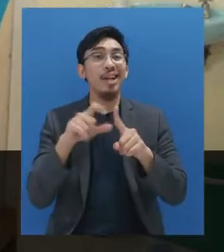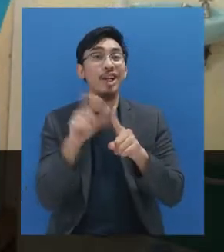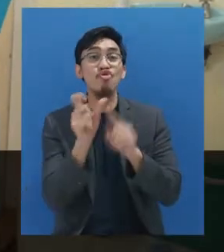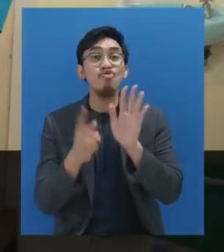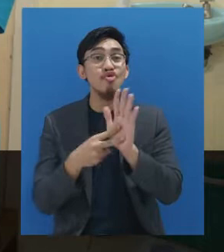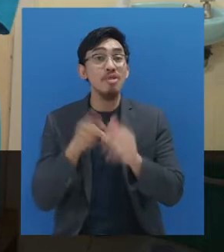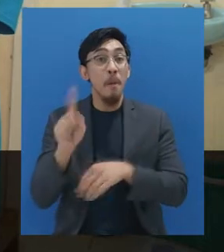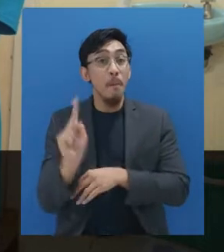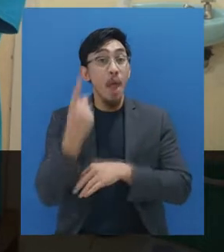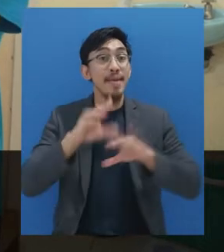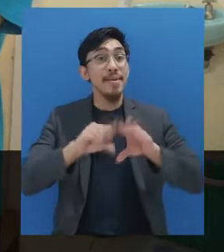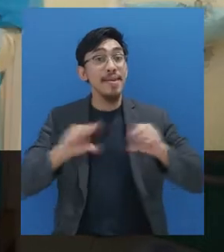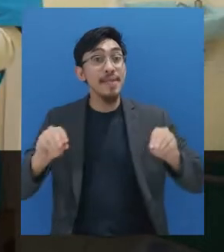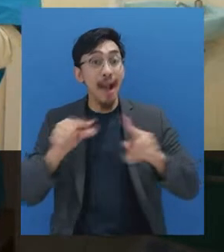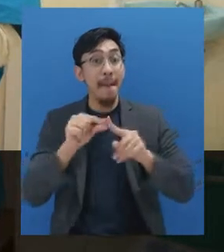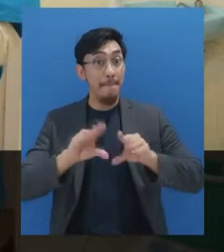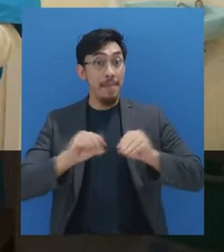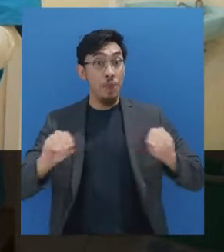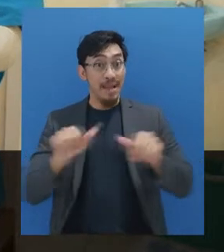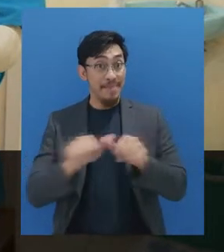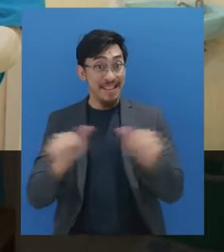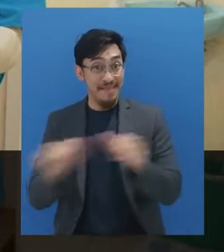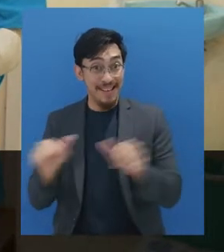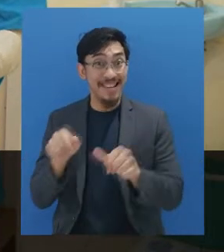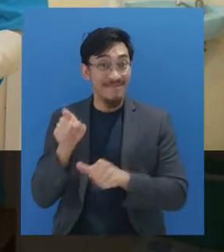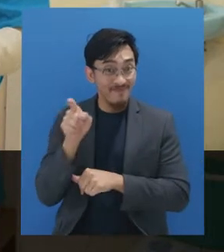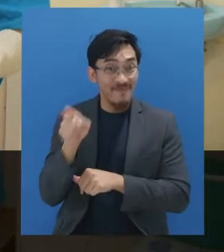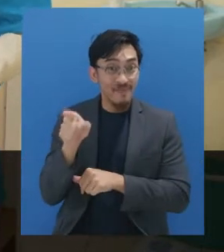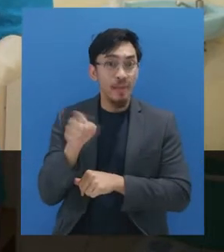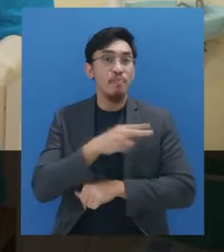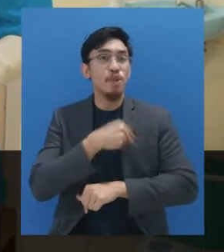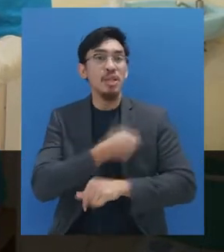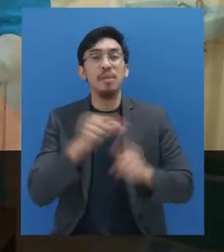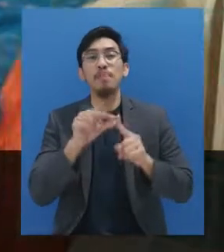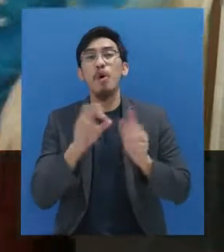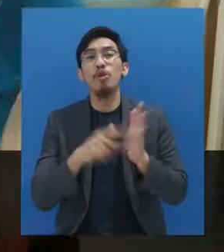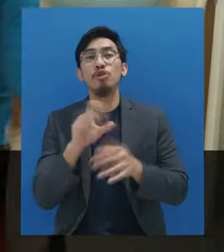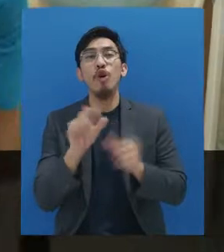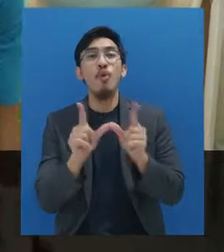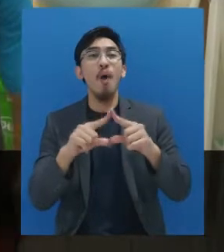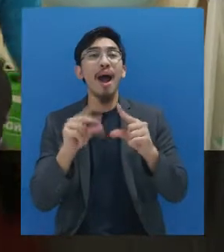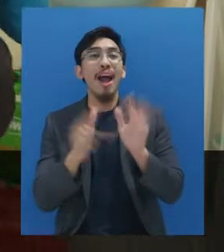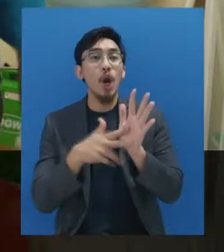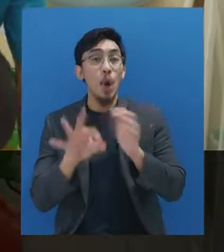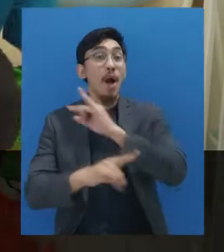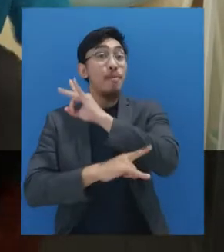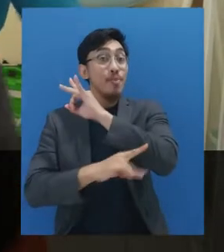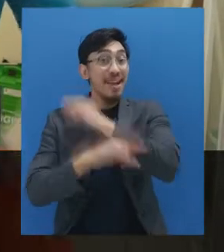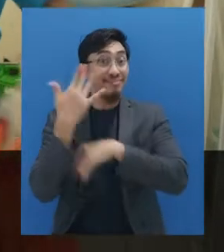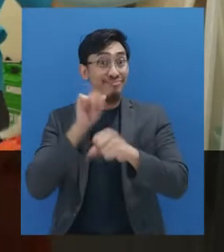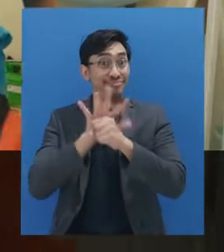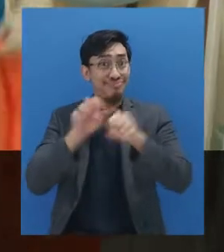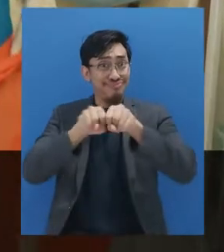Muhammad Hafidun mulai bekerja sebagai petugas kebersihan di Puskesmas Poncowarno, Kabupaten Kebumen,